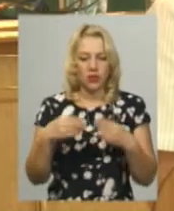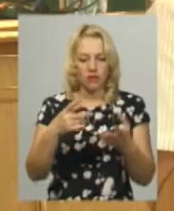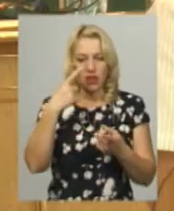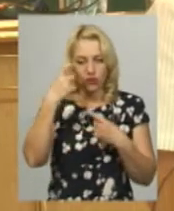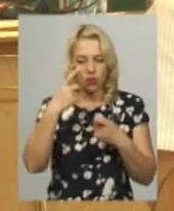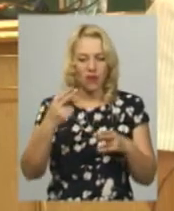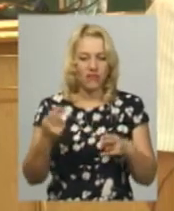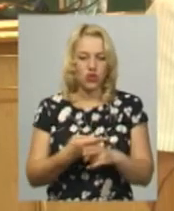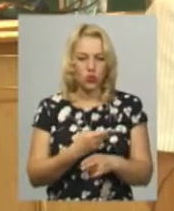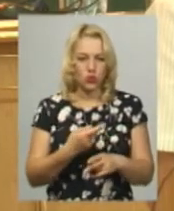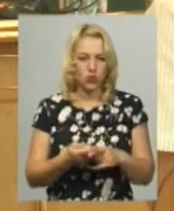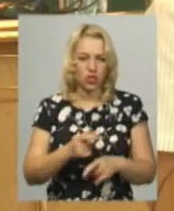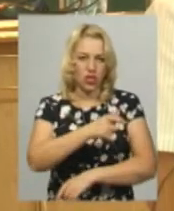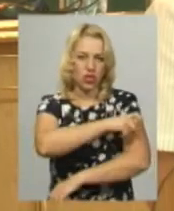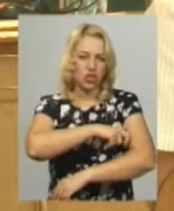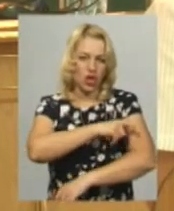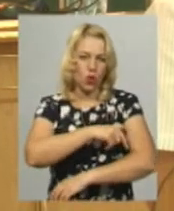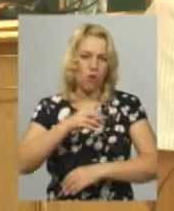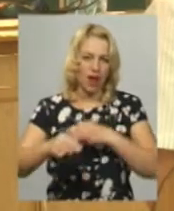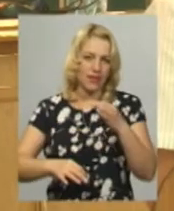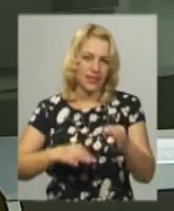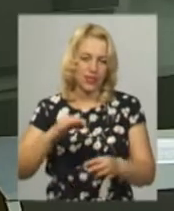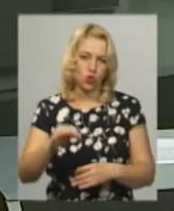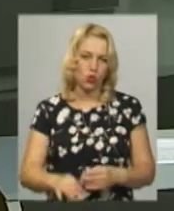відсутність цілокупового чергування аварійних бригад.